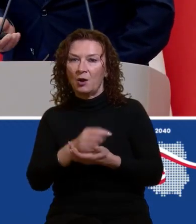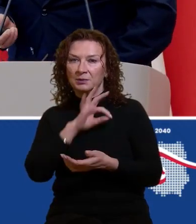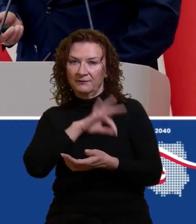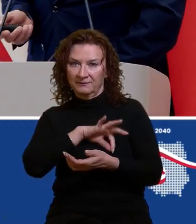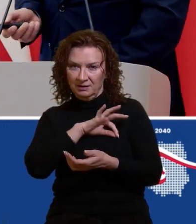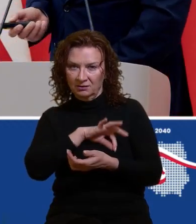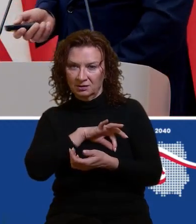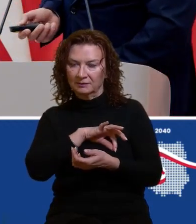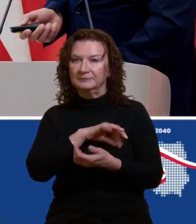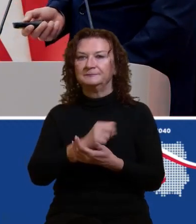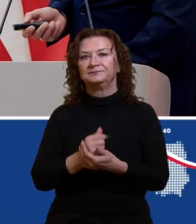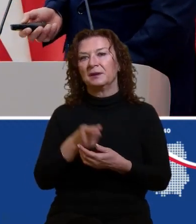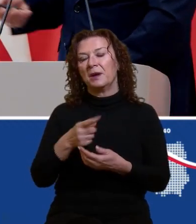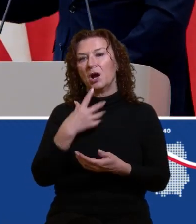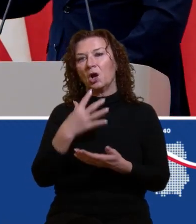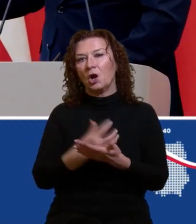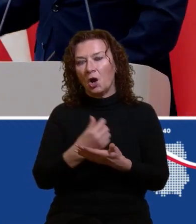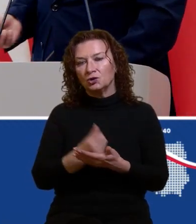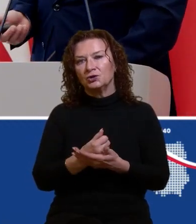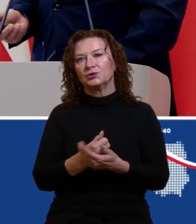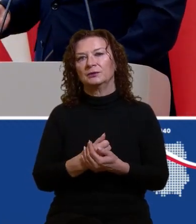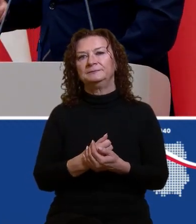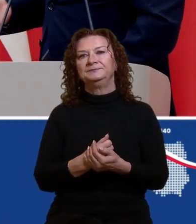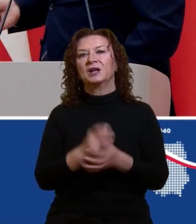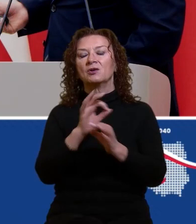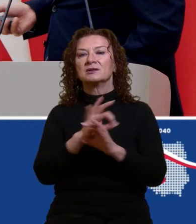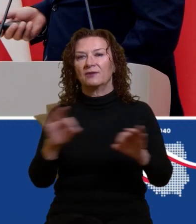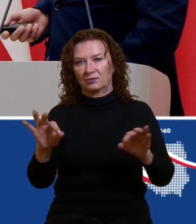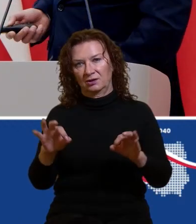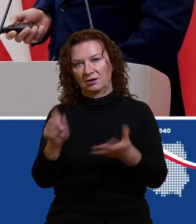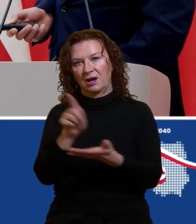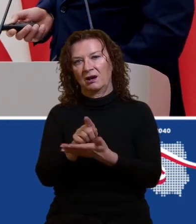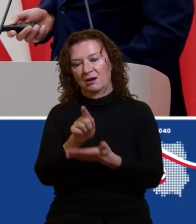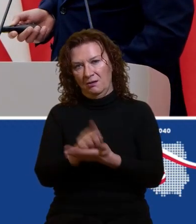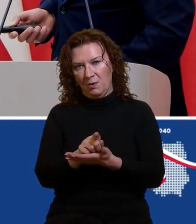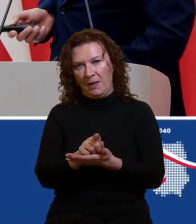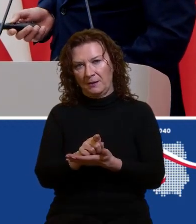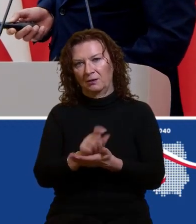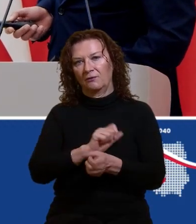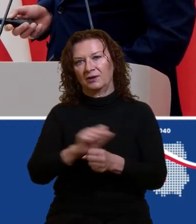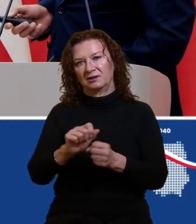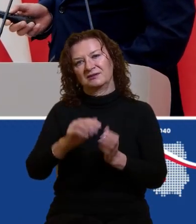wynikająca z polityki państwa w postaci ulgi zwolnień podatkowych jest relatywnie niższa.